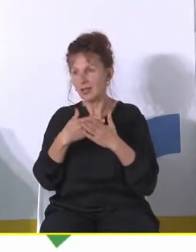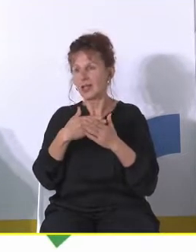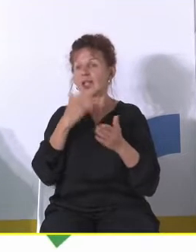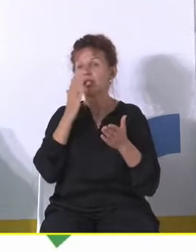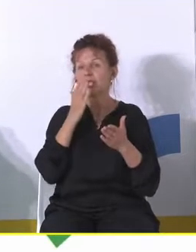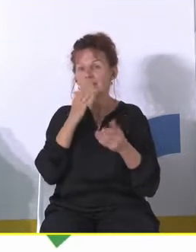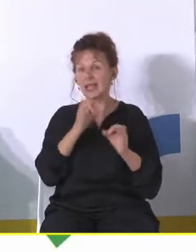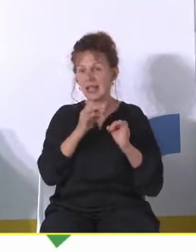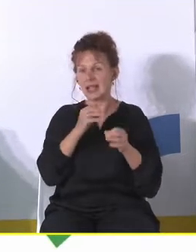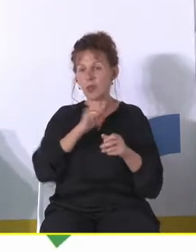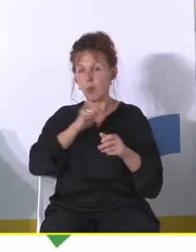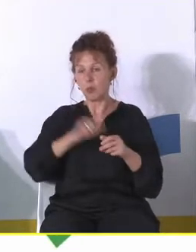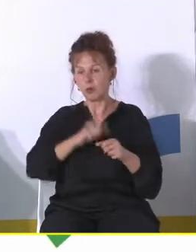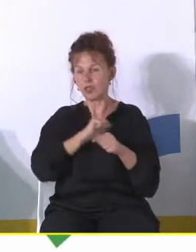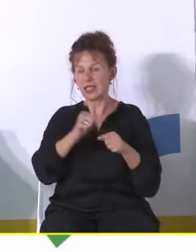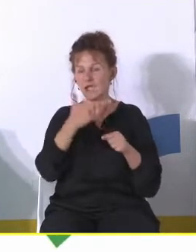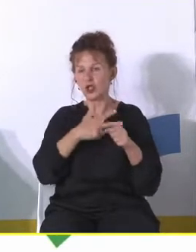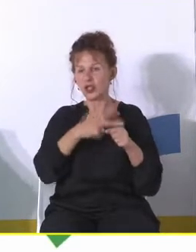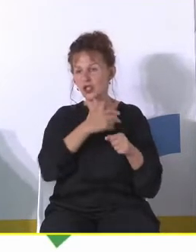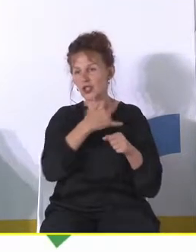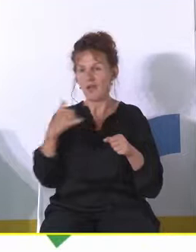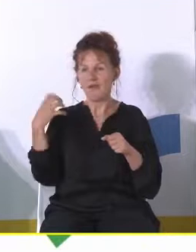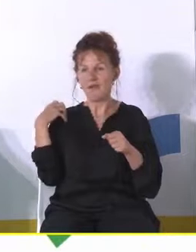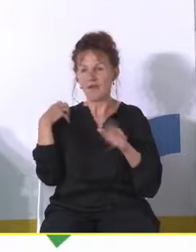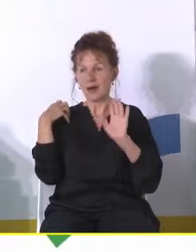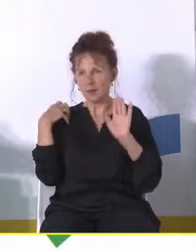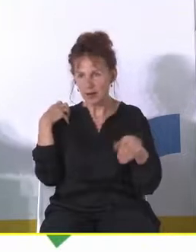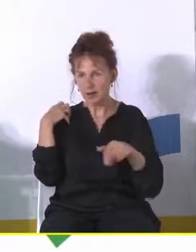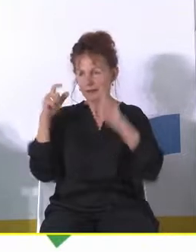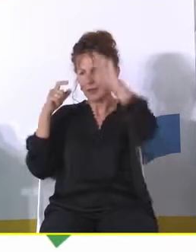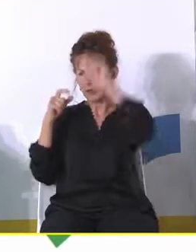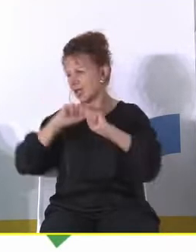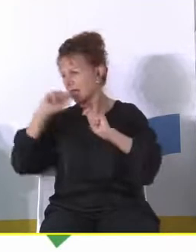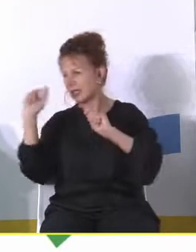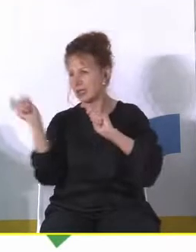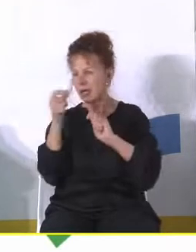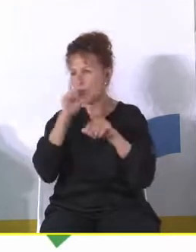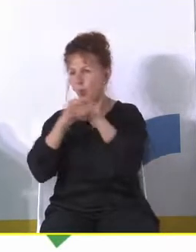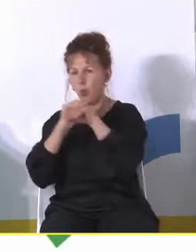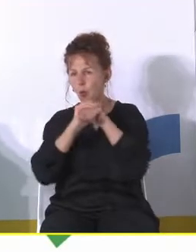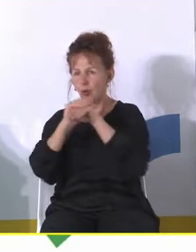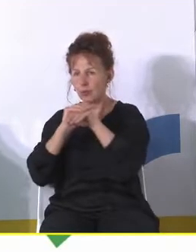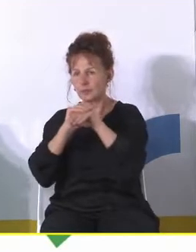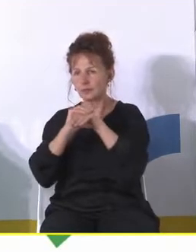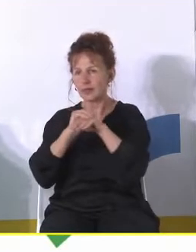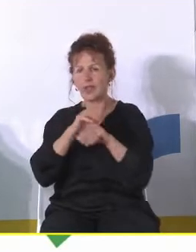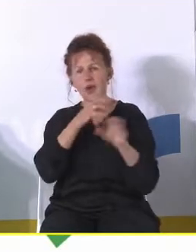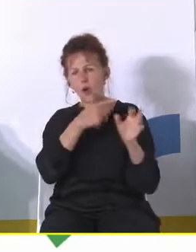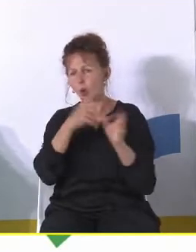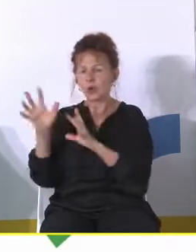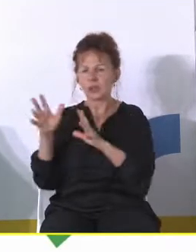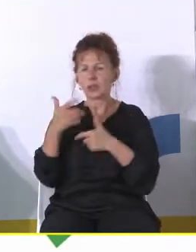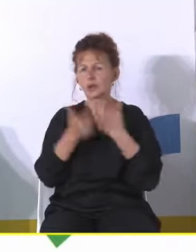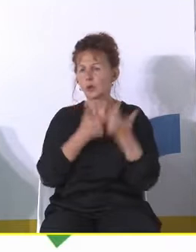trzydziestolatek jeden z najmłodszych burmistrzów w mieście on przyjeżdża z całą tą ekipą no oczywiście z dnia na dzień nie są w stanie